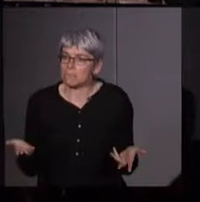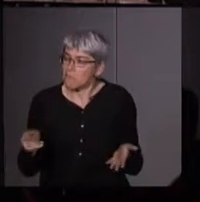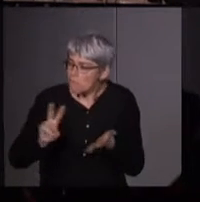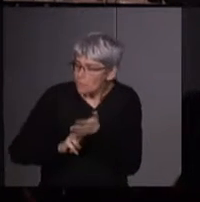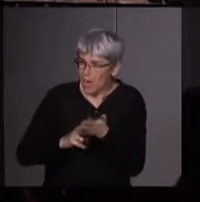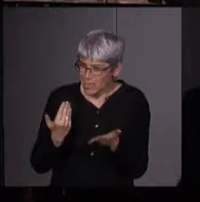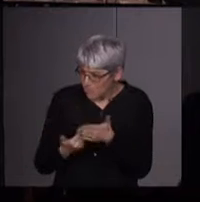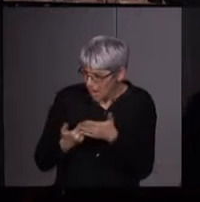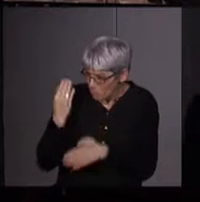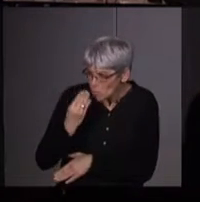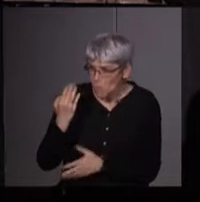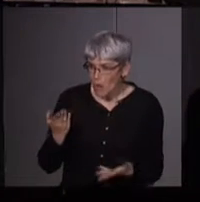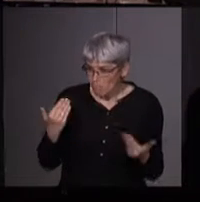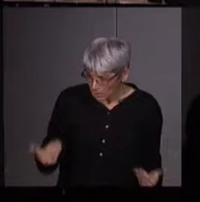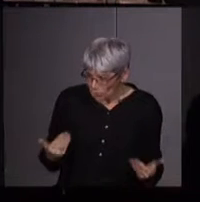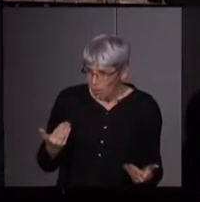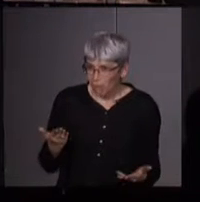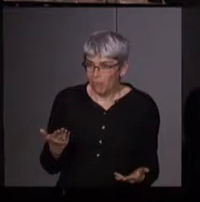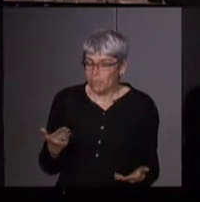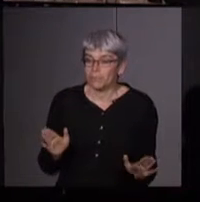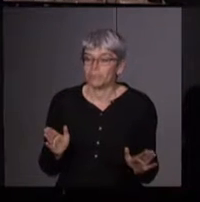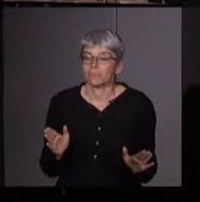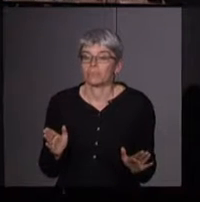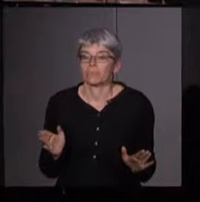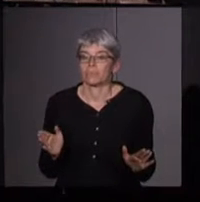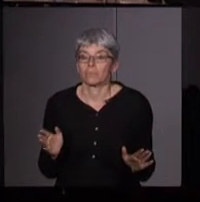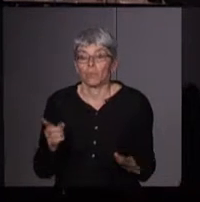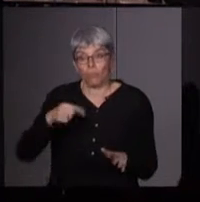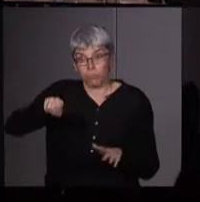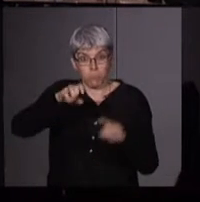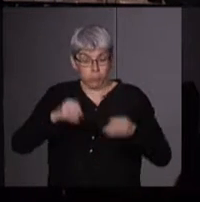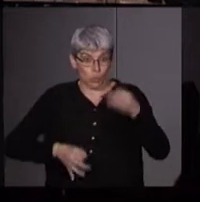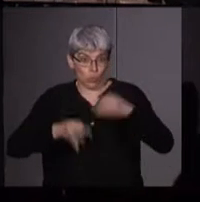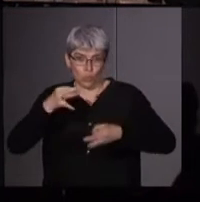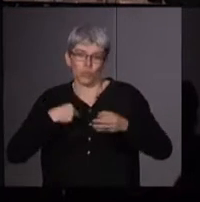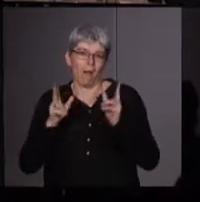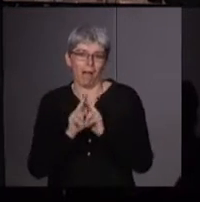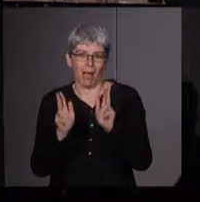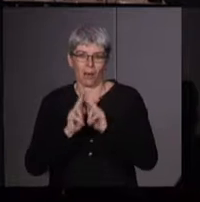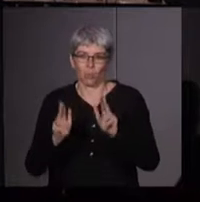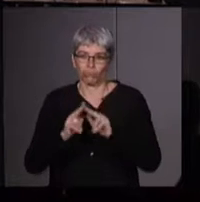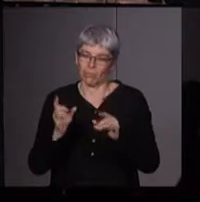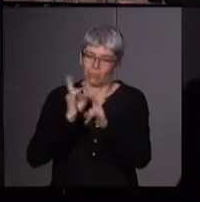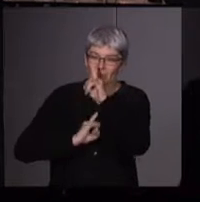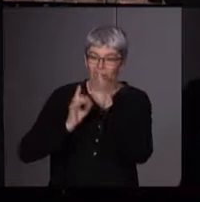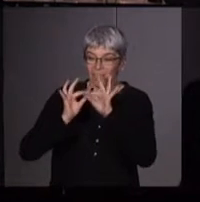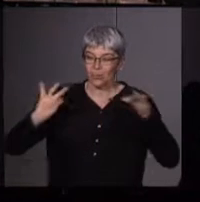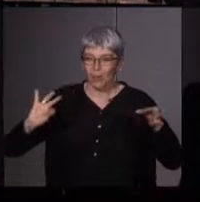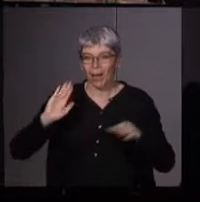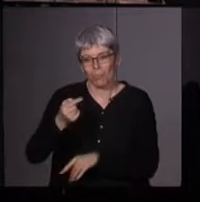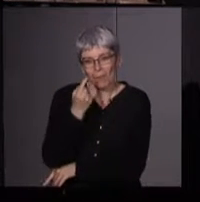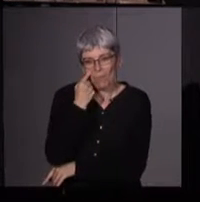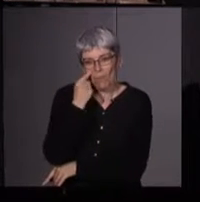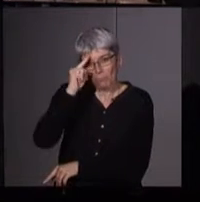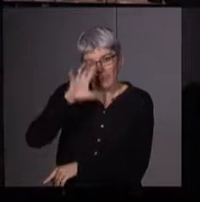est-ce vraiment de cela qu'on a besoin aujourd'hui ? Alors, à vous d'en juger, je vais vous raconter l'histoire et puis, on